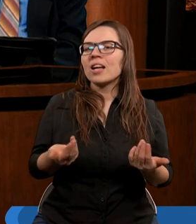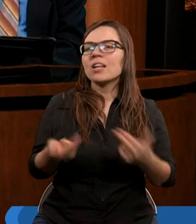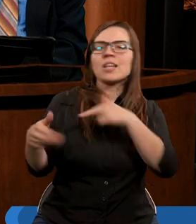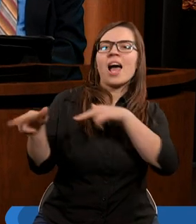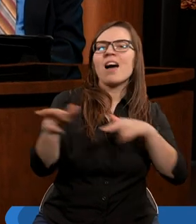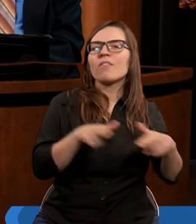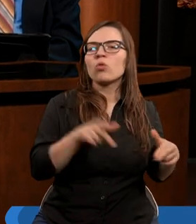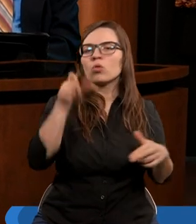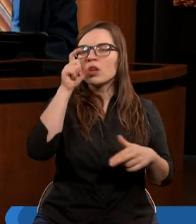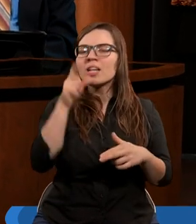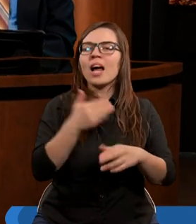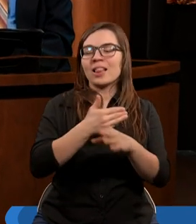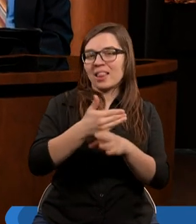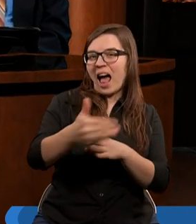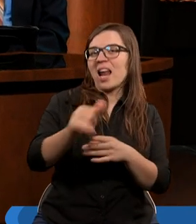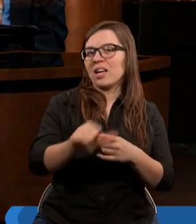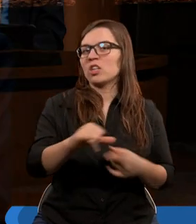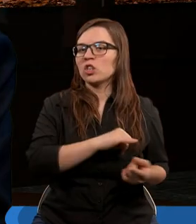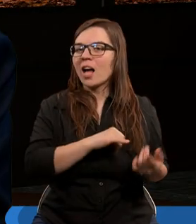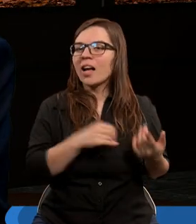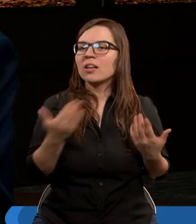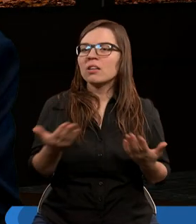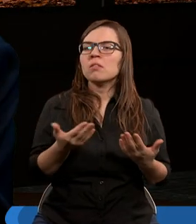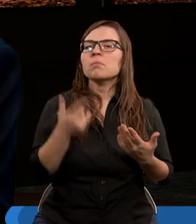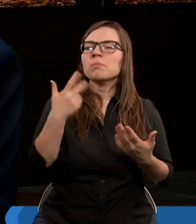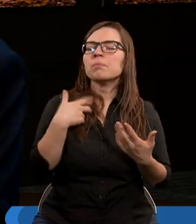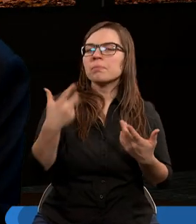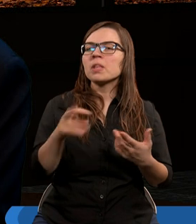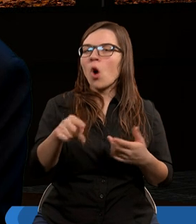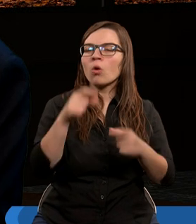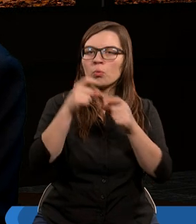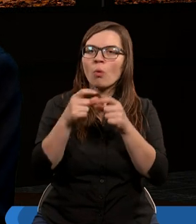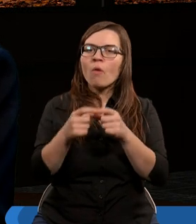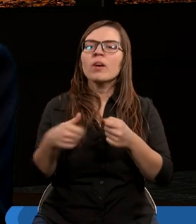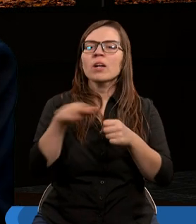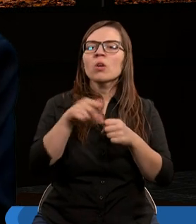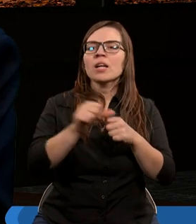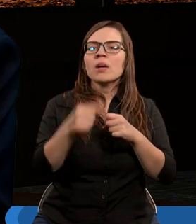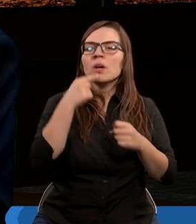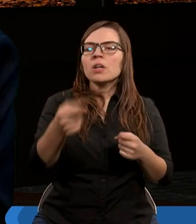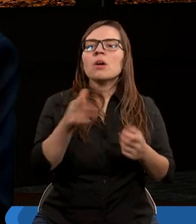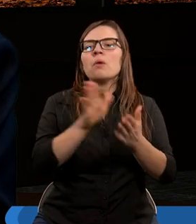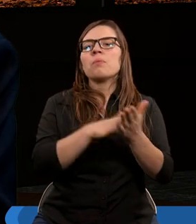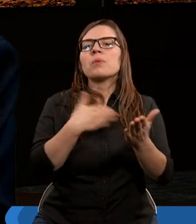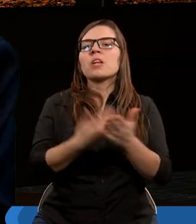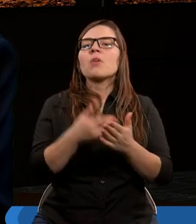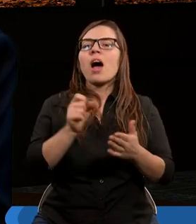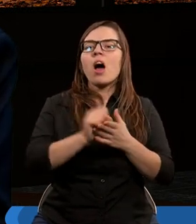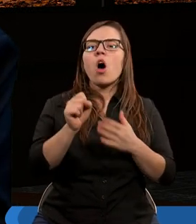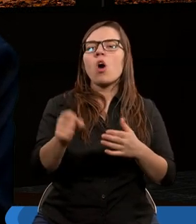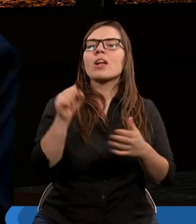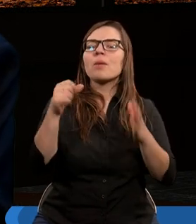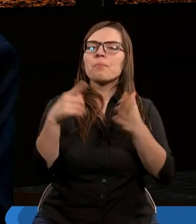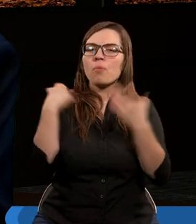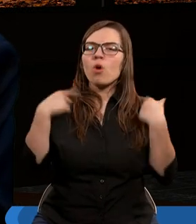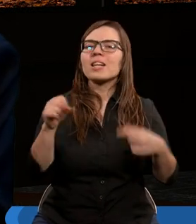Nawrócony człowiek i dalej grzeszy? Wchodząc w słowa, czy to pytanie, przykład o postaci